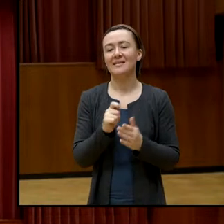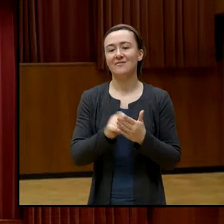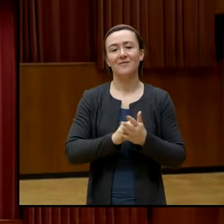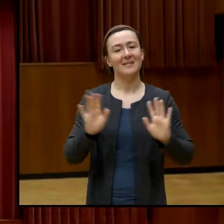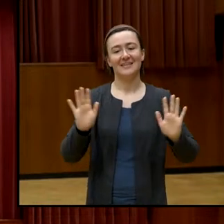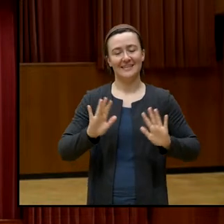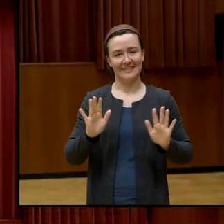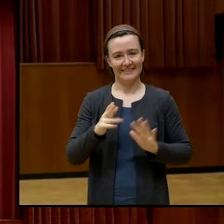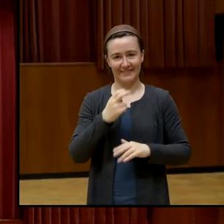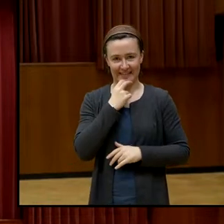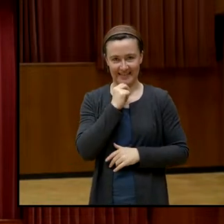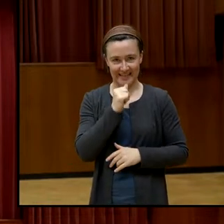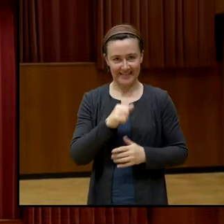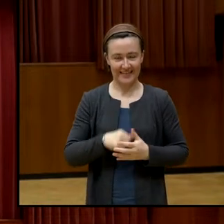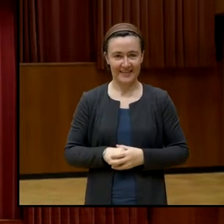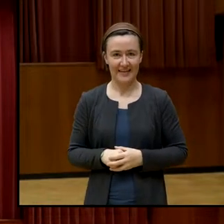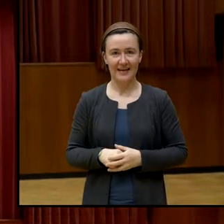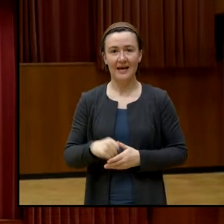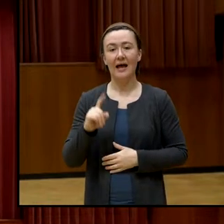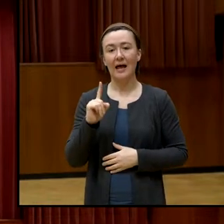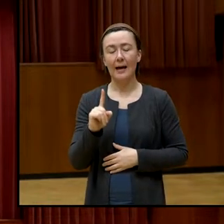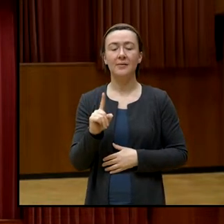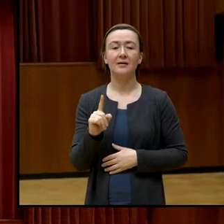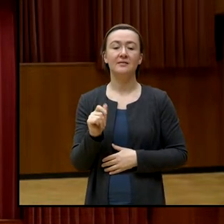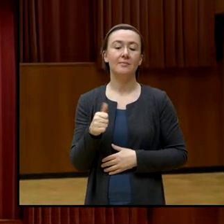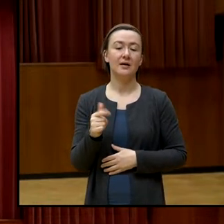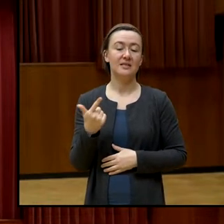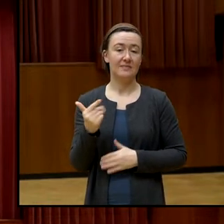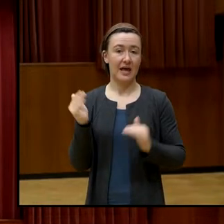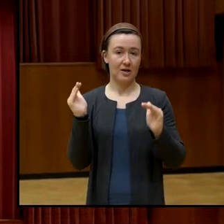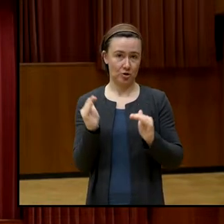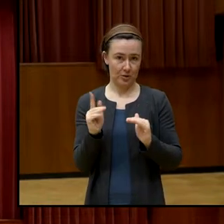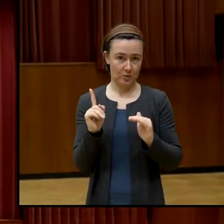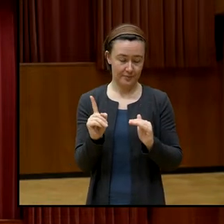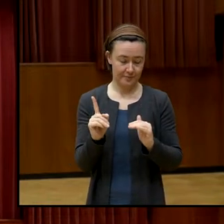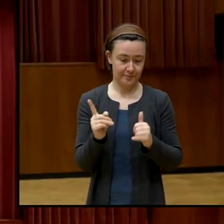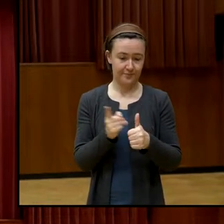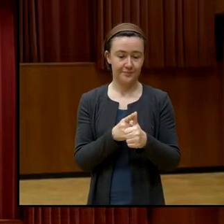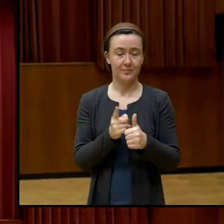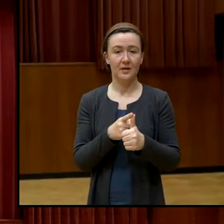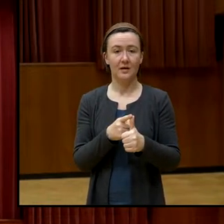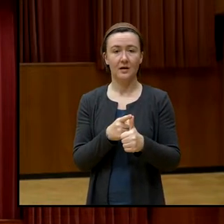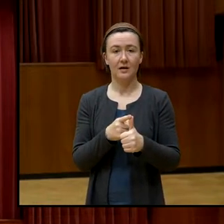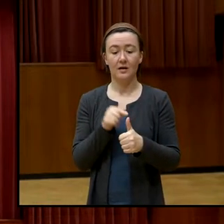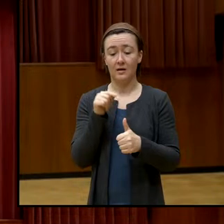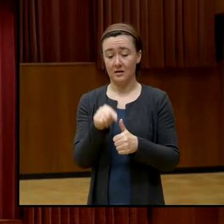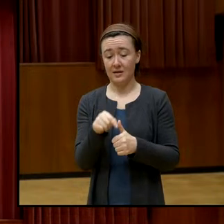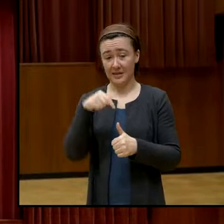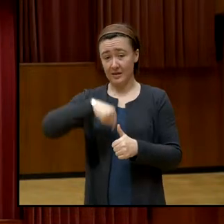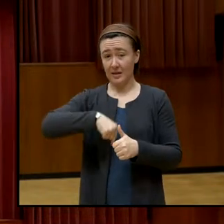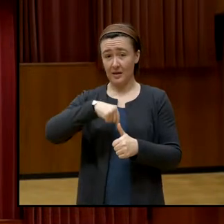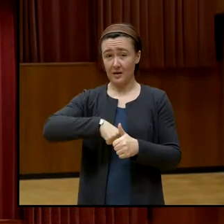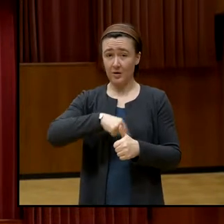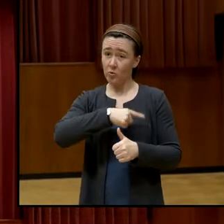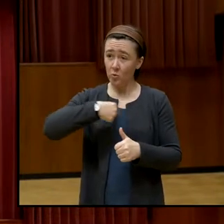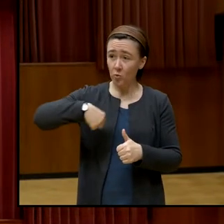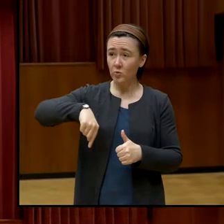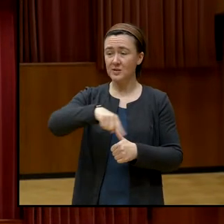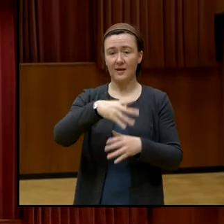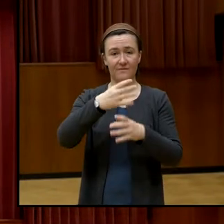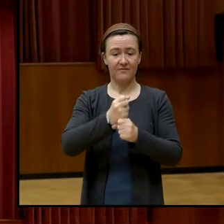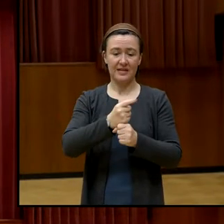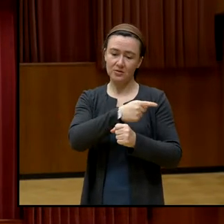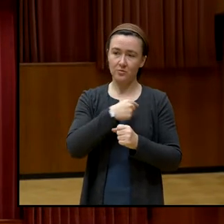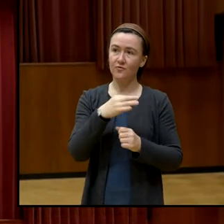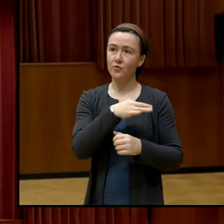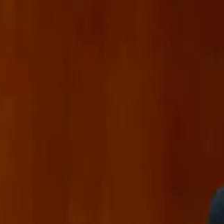keinesfalls wollen, allerdings mit zwei Einschränkungen. Wenn Sie die Verfassung, in der wir hier, die uns alle schützt,